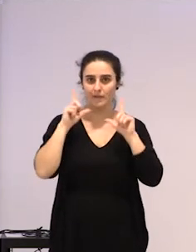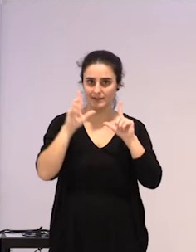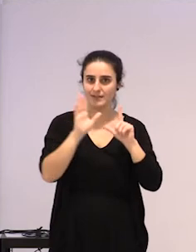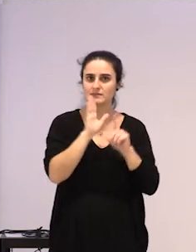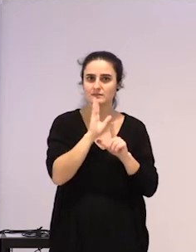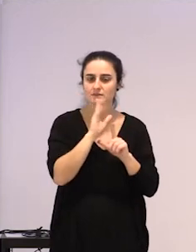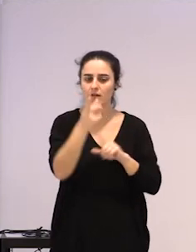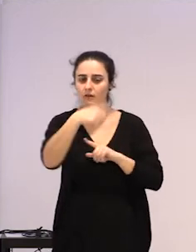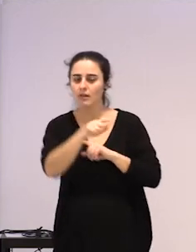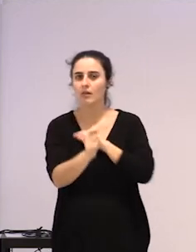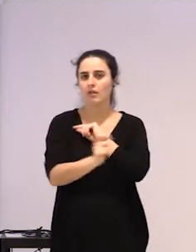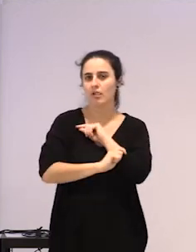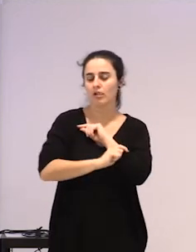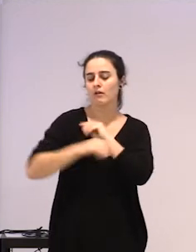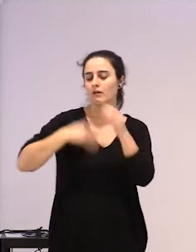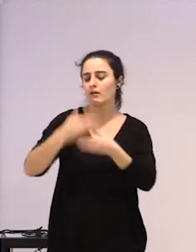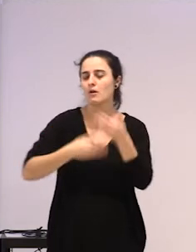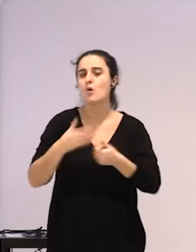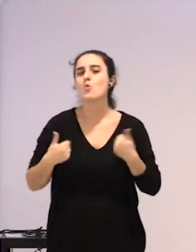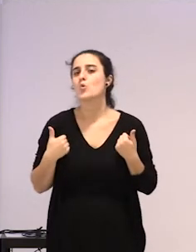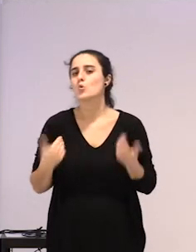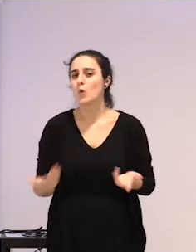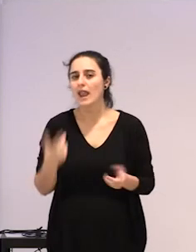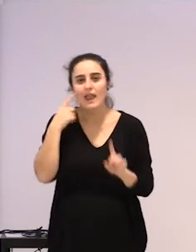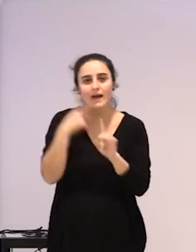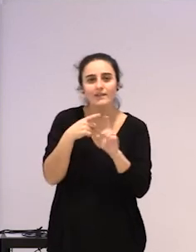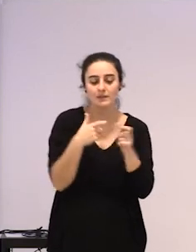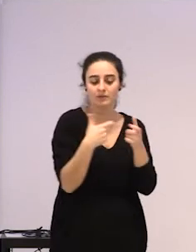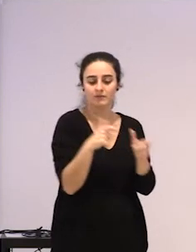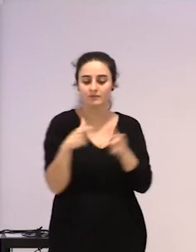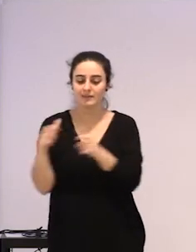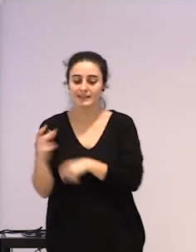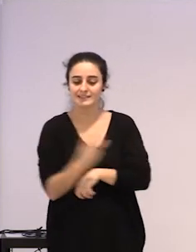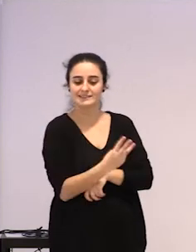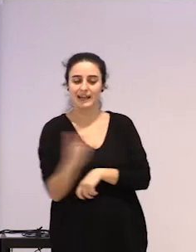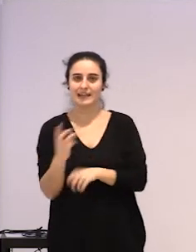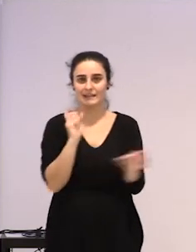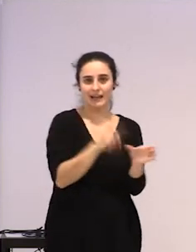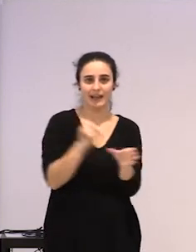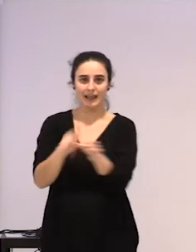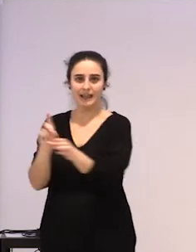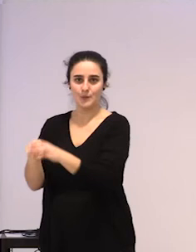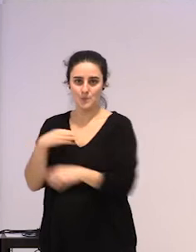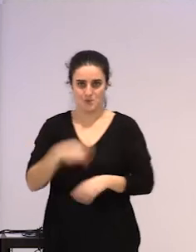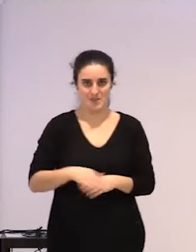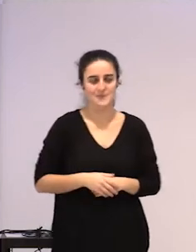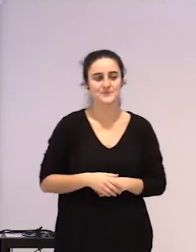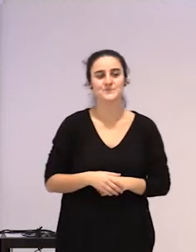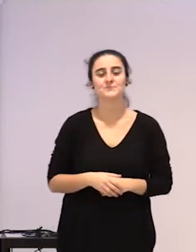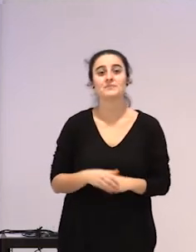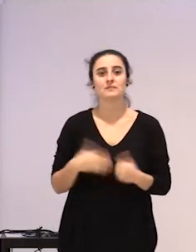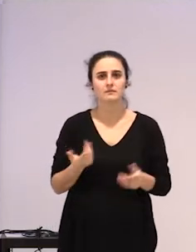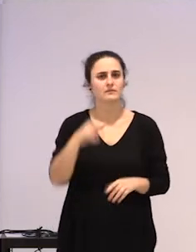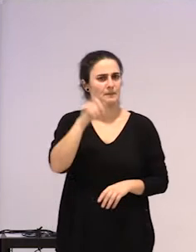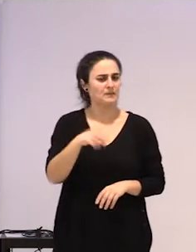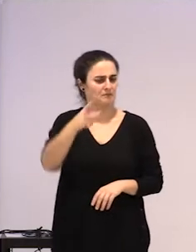estrategia martxan jarri dituzte, ba iru ere mu hauetan presente gon alizateko, ez? eta baitaren nondik